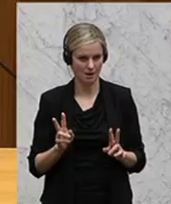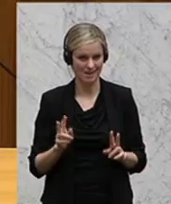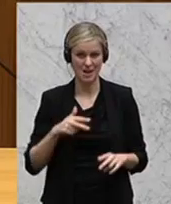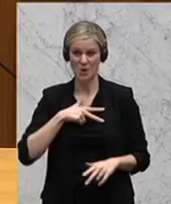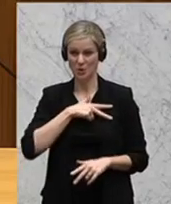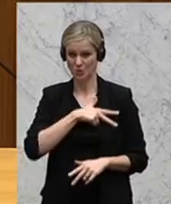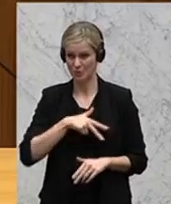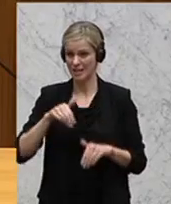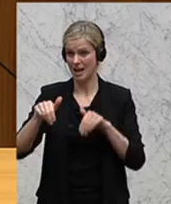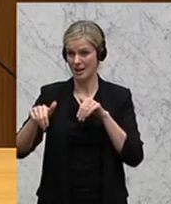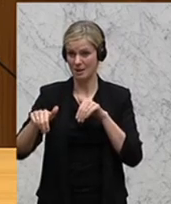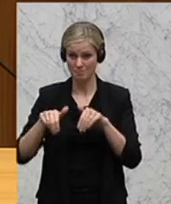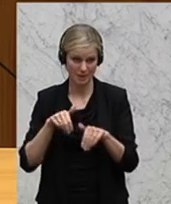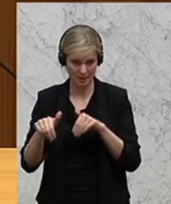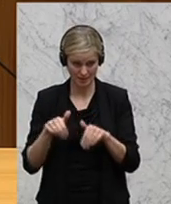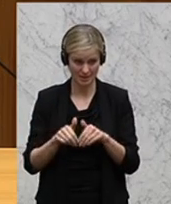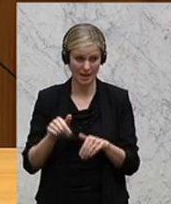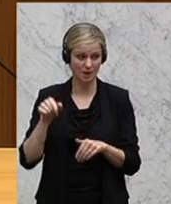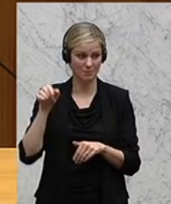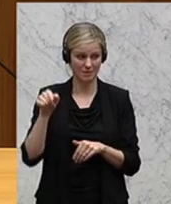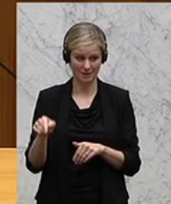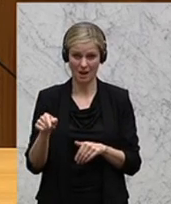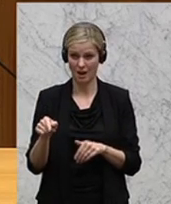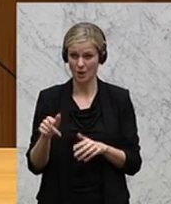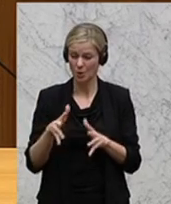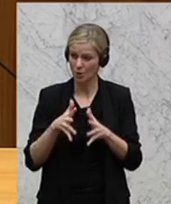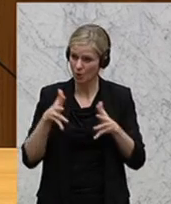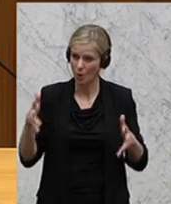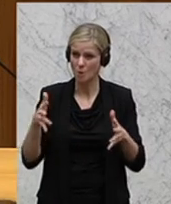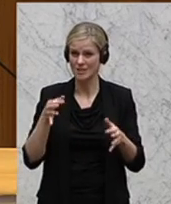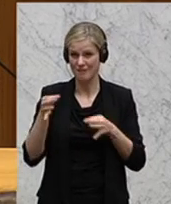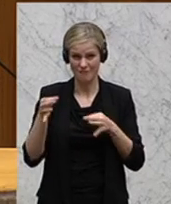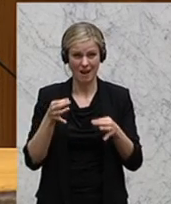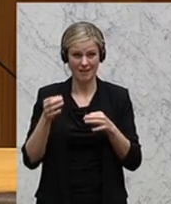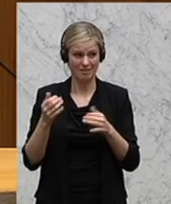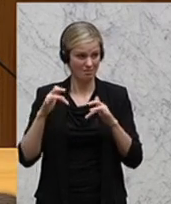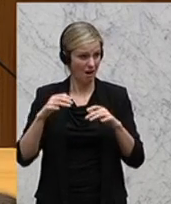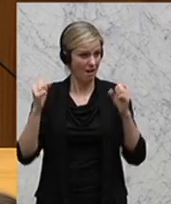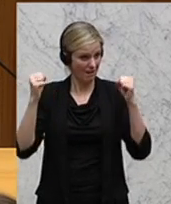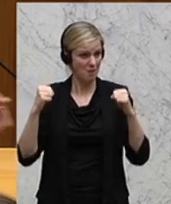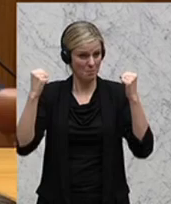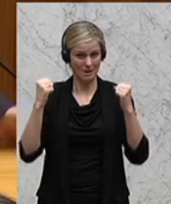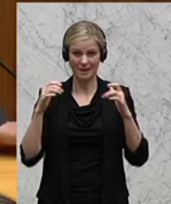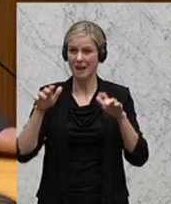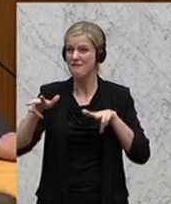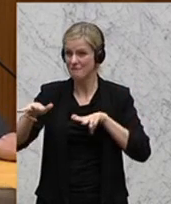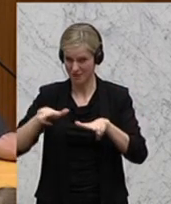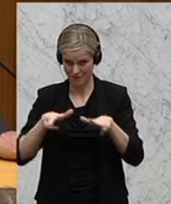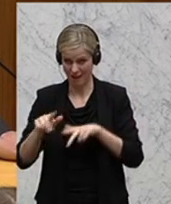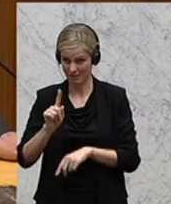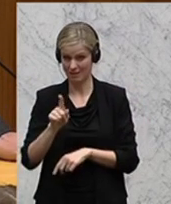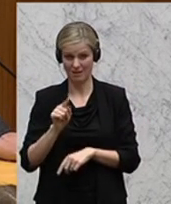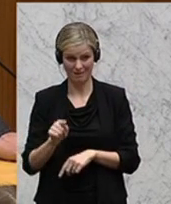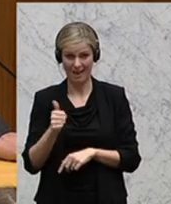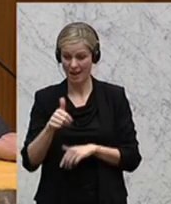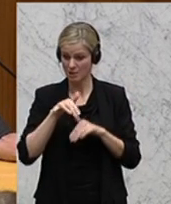Sozialministerium, jetzt die größten Fragen dieser Republik zu verwalten? Eine Million Menschen in